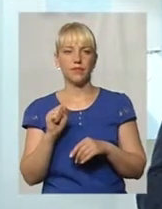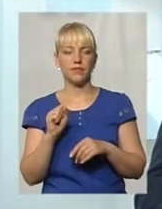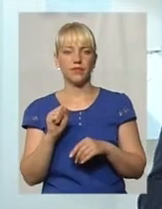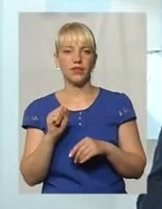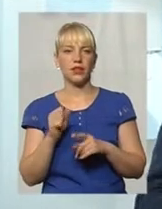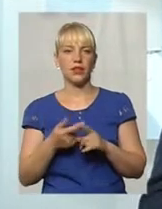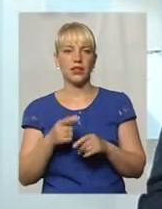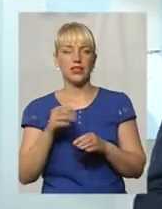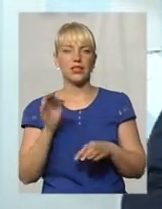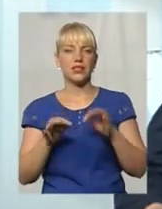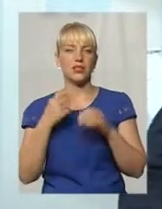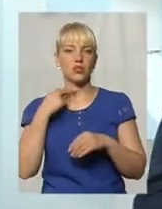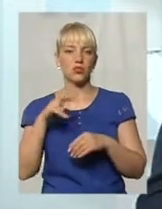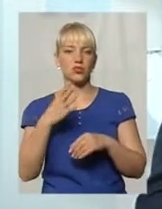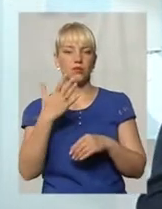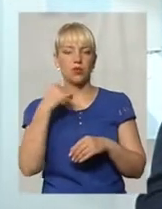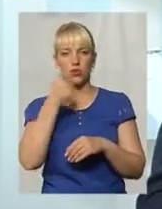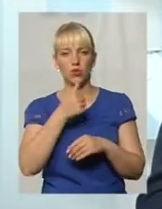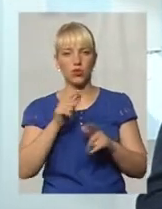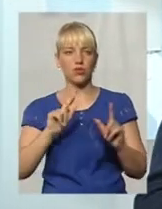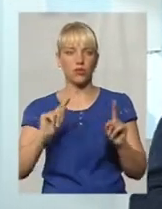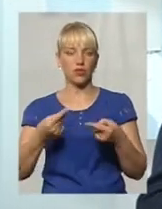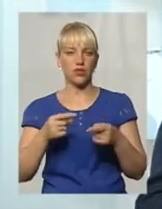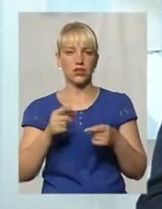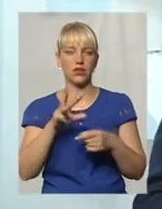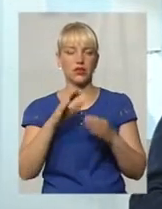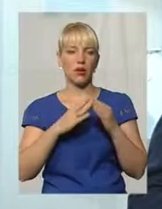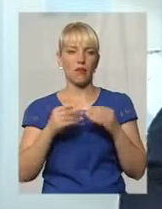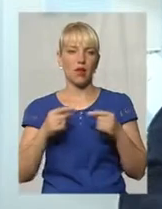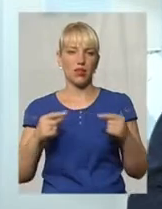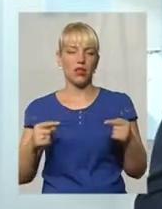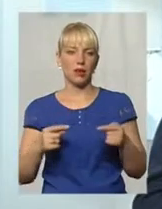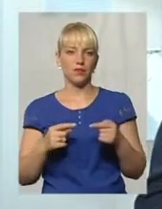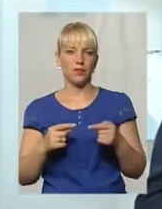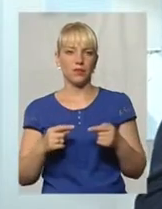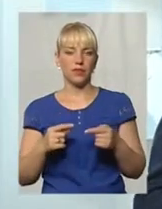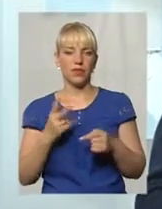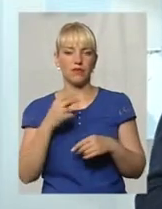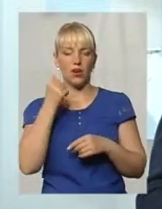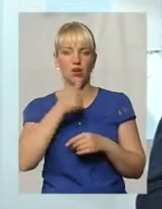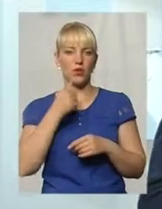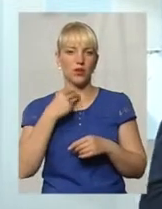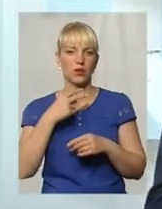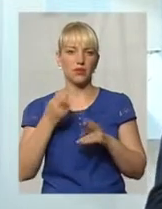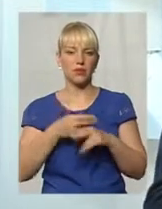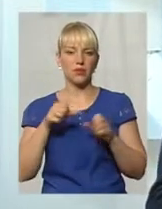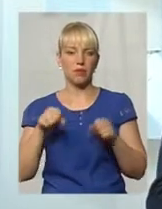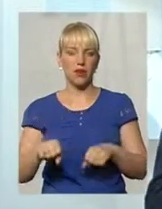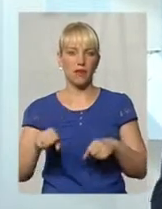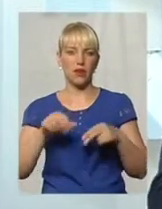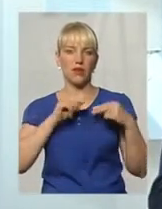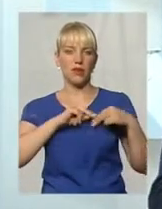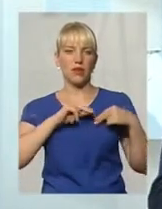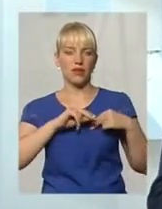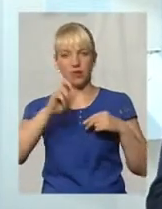Значить, засуджено до п'яти років з конфіскацією майна, без спеціальної конфіскації. На два роки позбавлено право виймати державні посади.